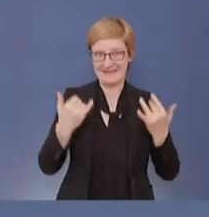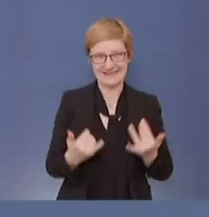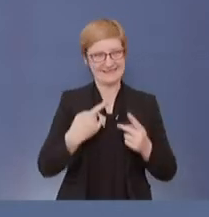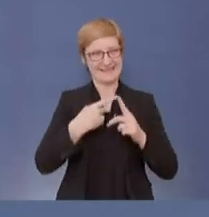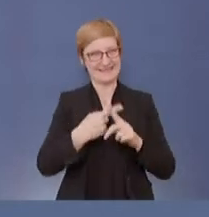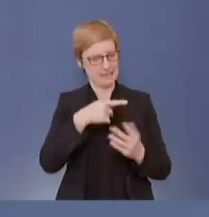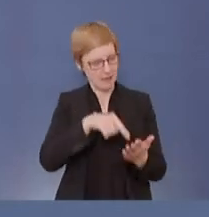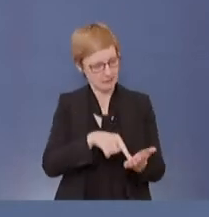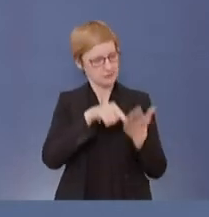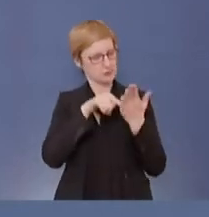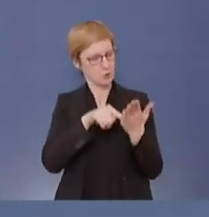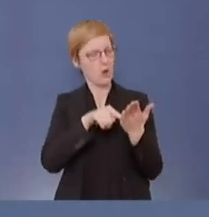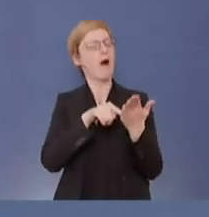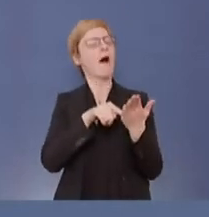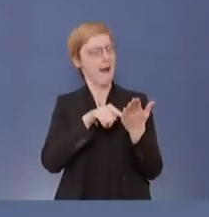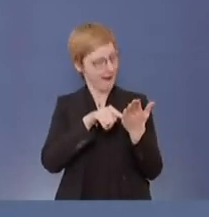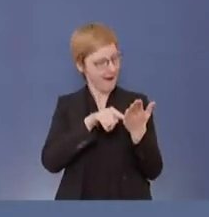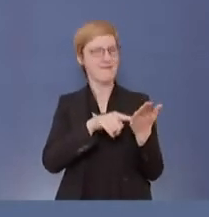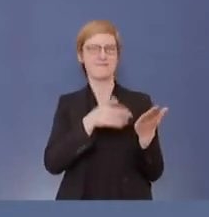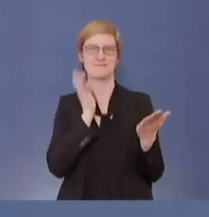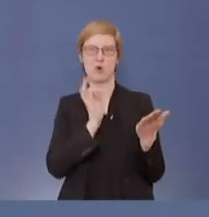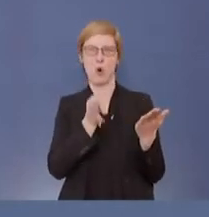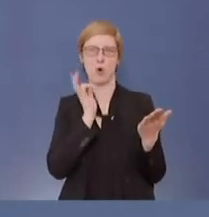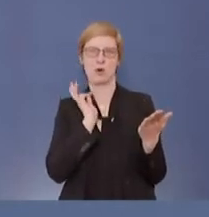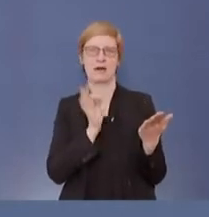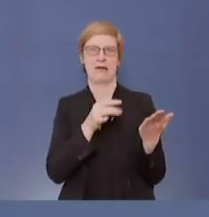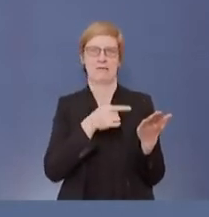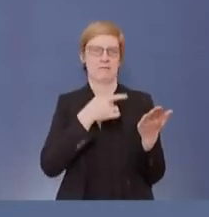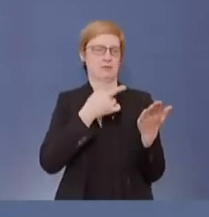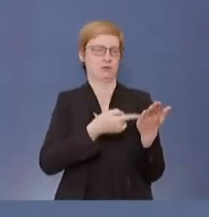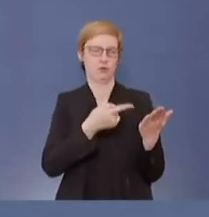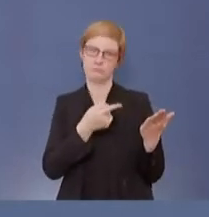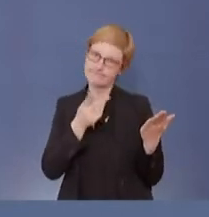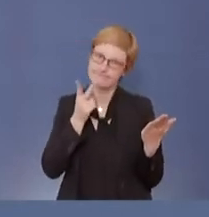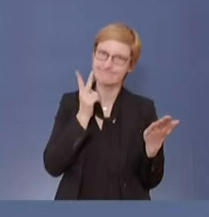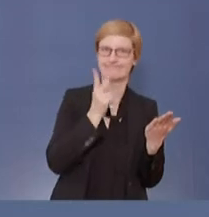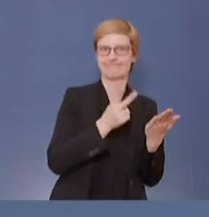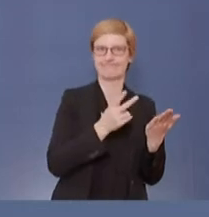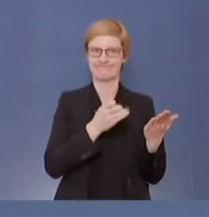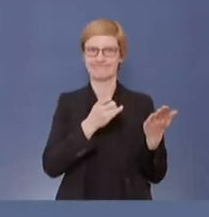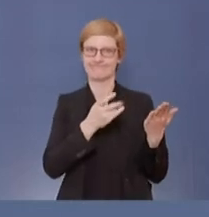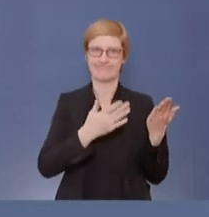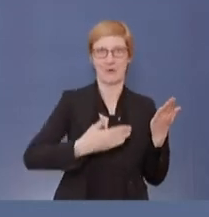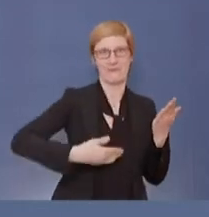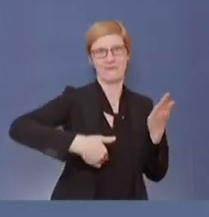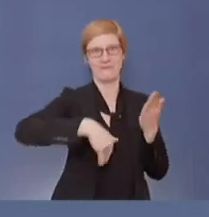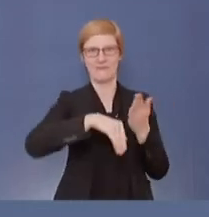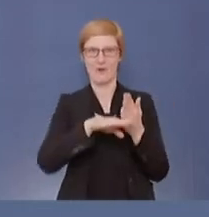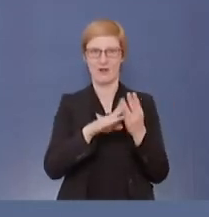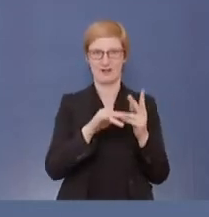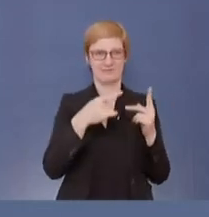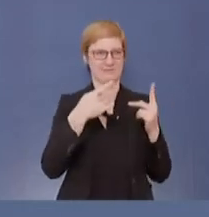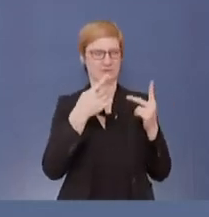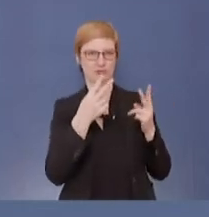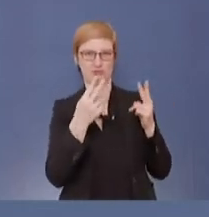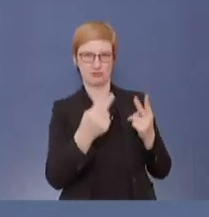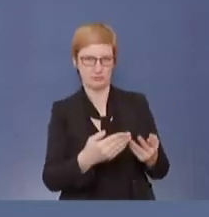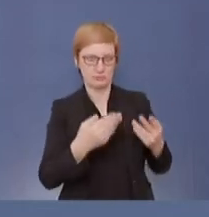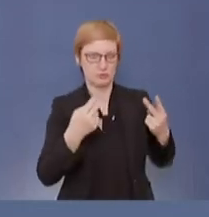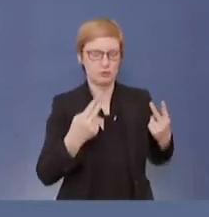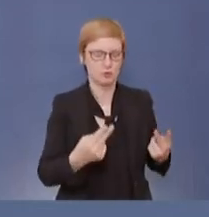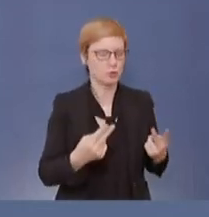Infektionszahlen, die wir jetzt derzeit vom RKI gemeldet bekommen, schon das komplette Bild abgeben.